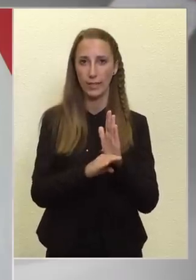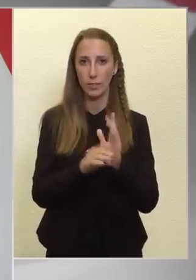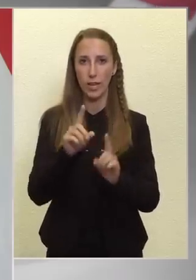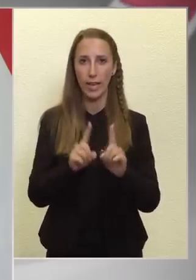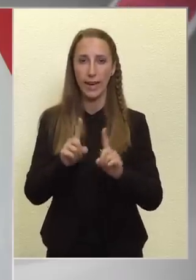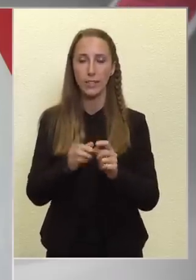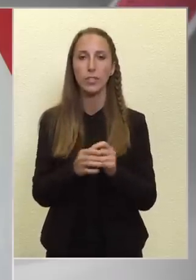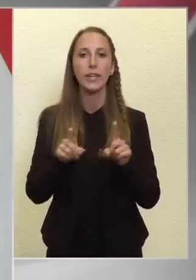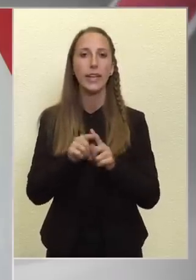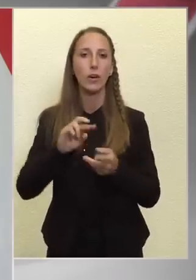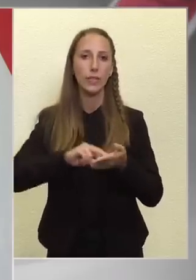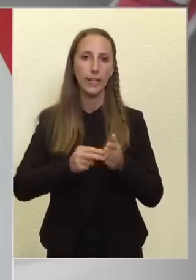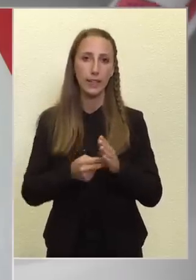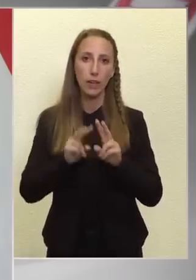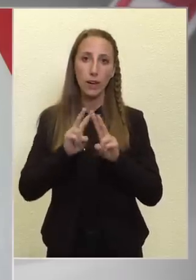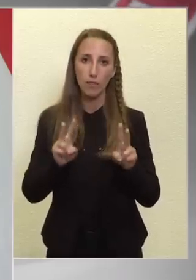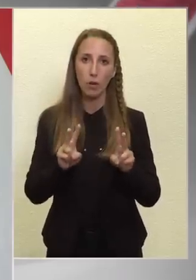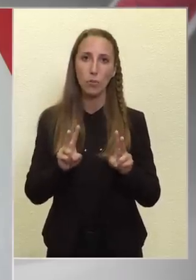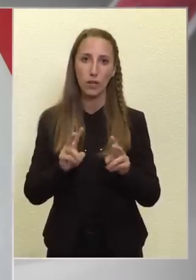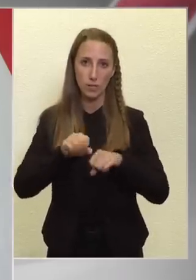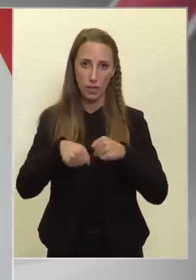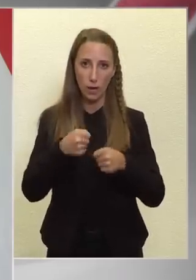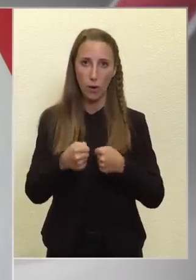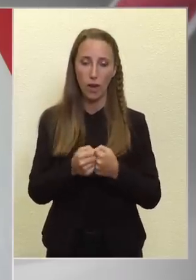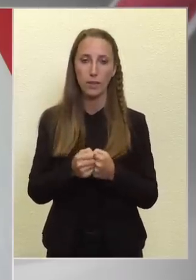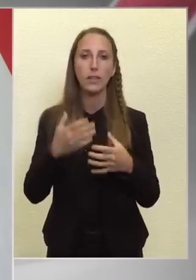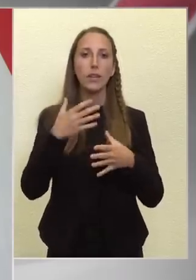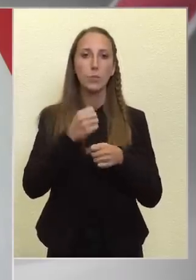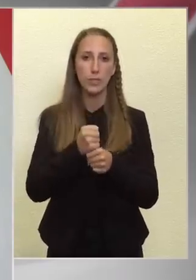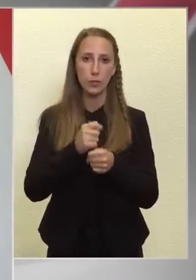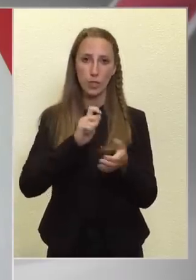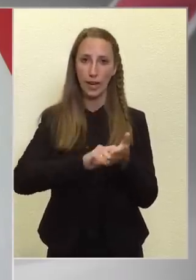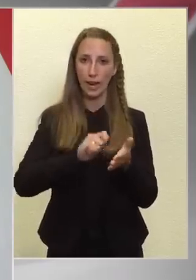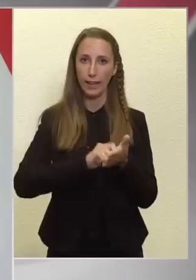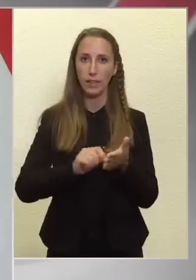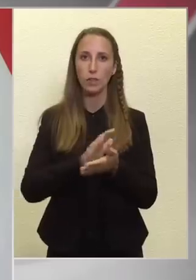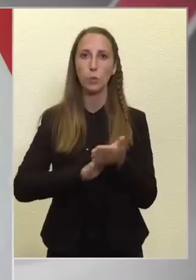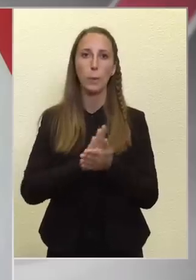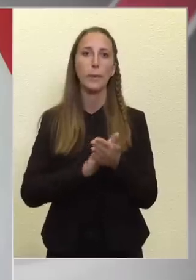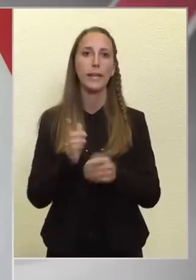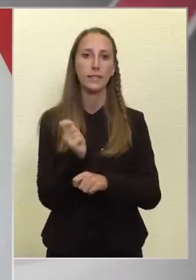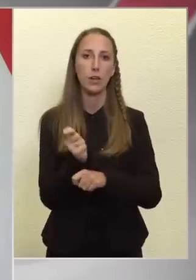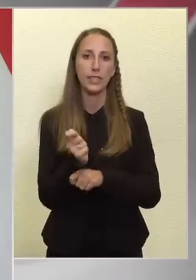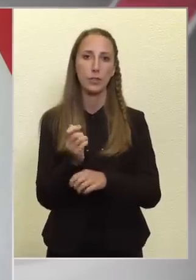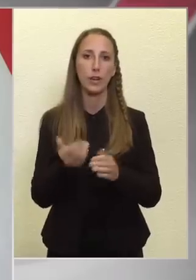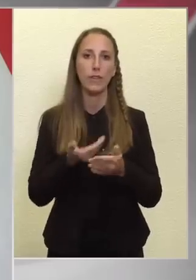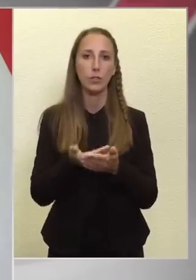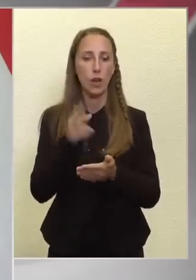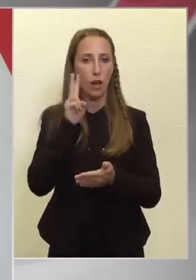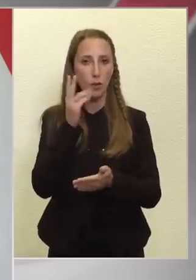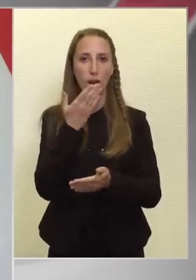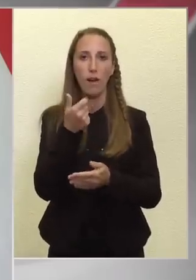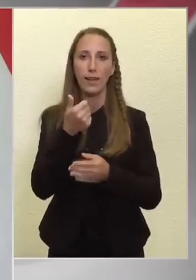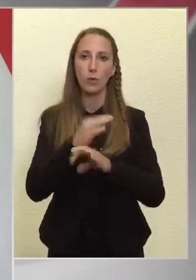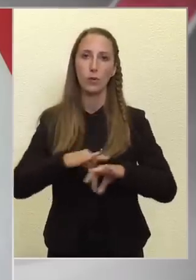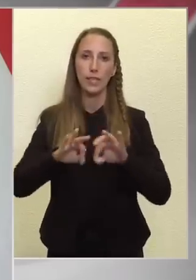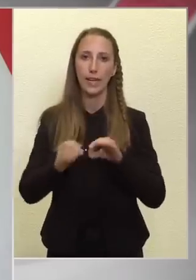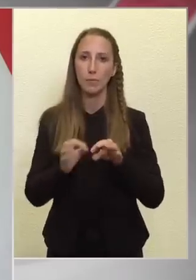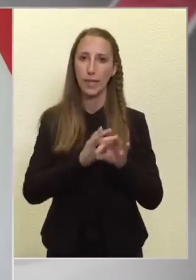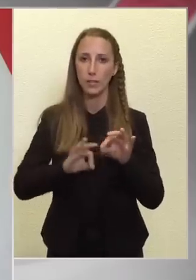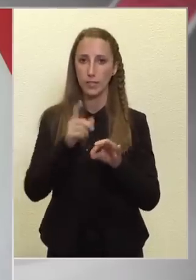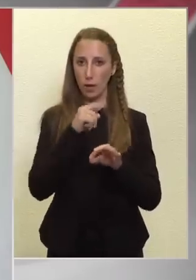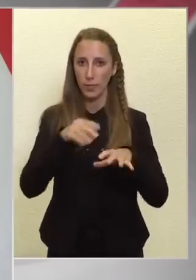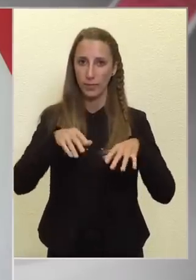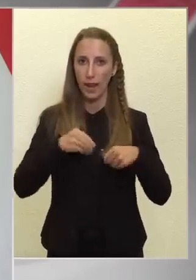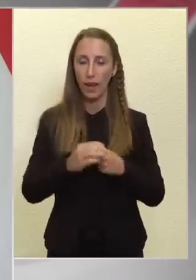Ilyenkor technikailag valóban az a gyakorlat, hogy a bizottság leírja, hogy milyen szankciót javasol akkor, hogyha egy ország nem teljesíti azt,